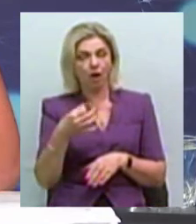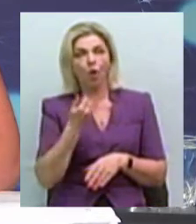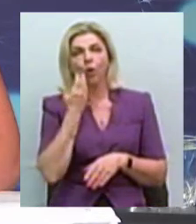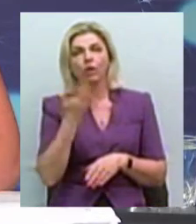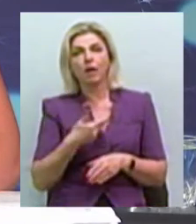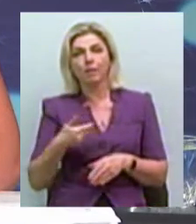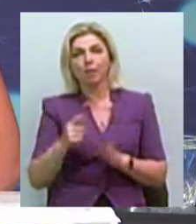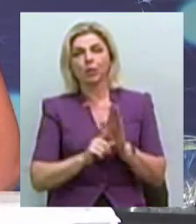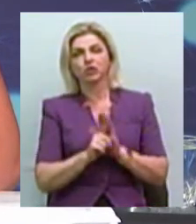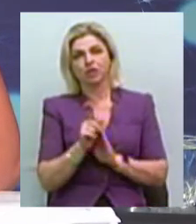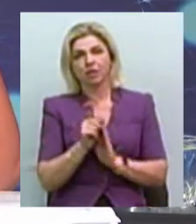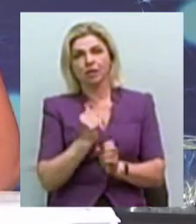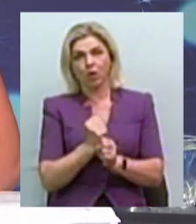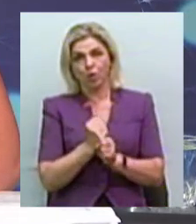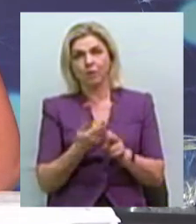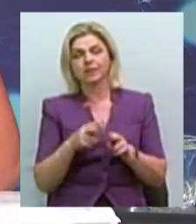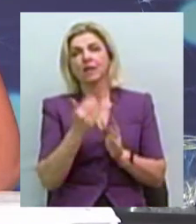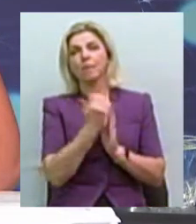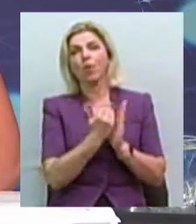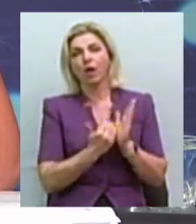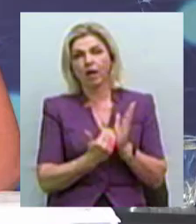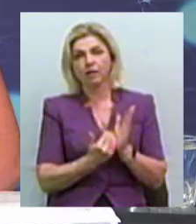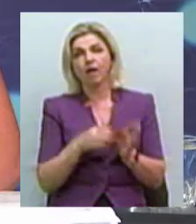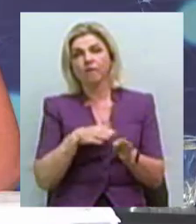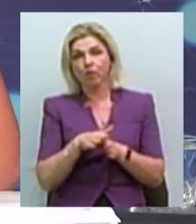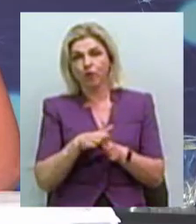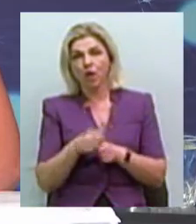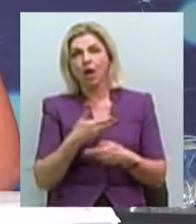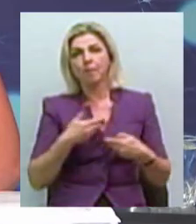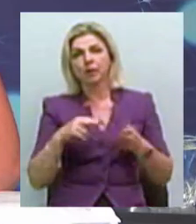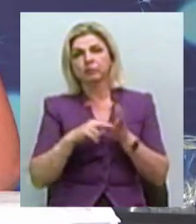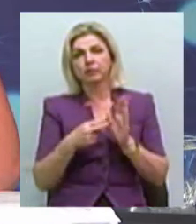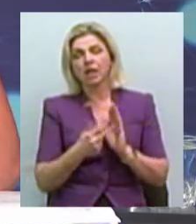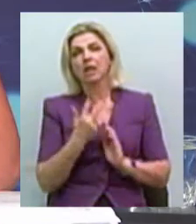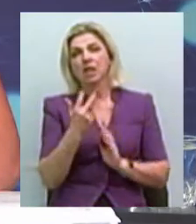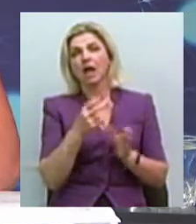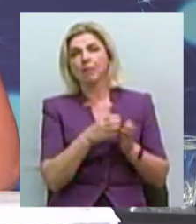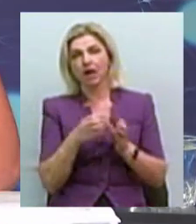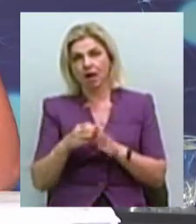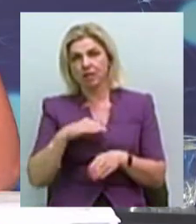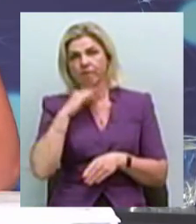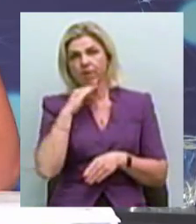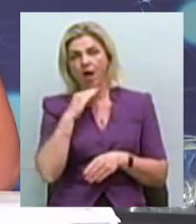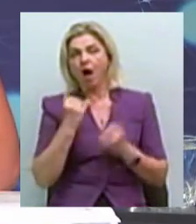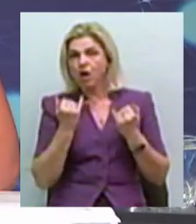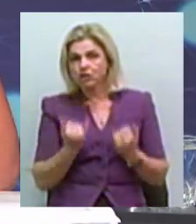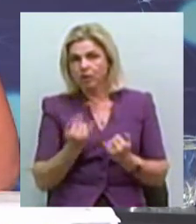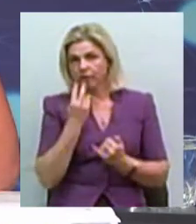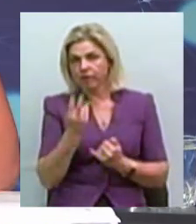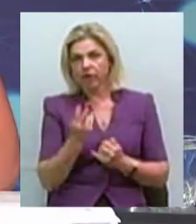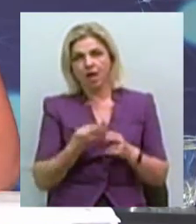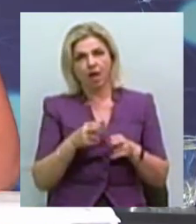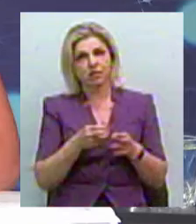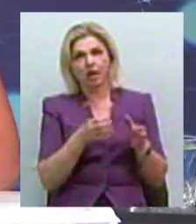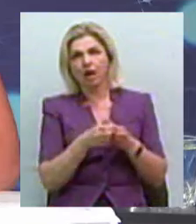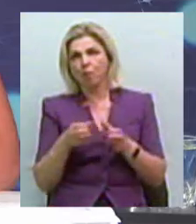починали робити цей проєкт, здійснювати його, ми рахували, що три мобільні бригади нам вистачить. Але на даний час ми бачимо, що робота є для цих мобільних